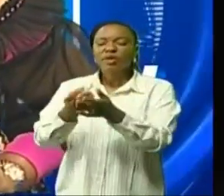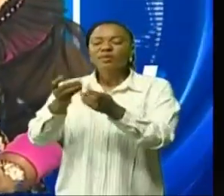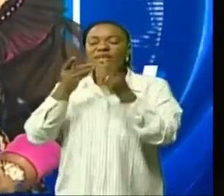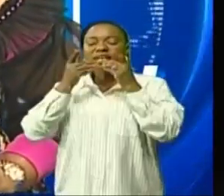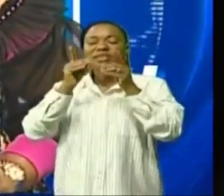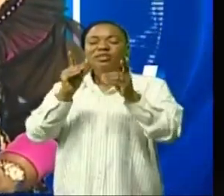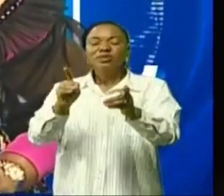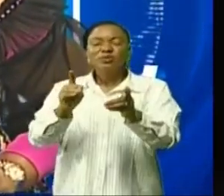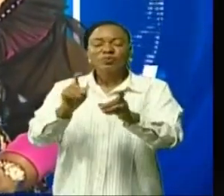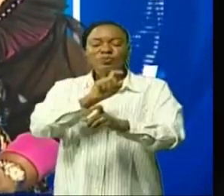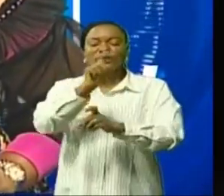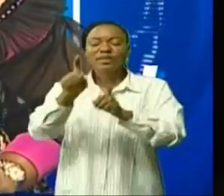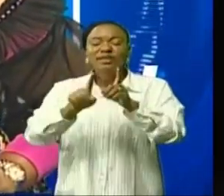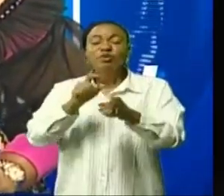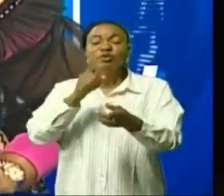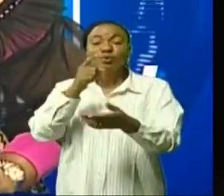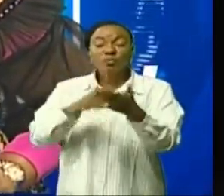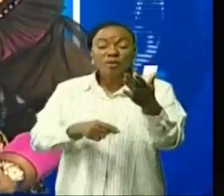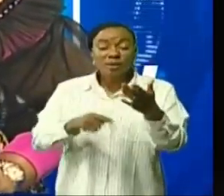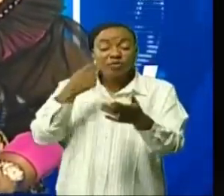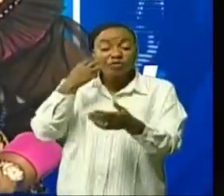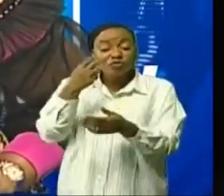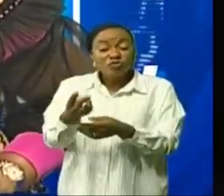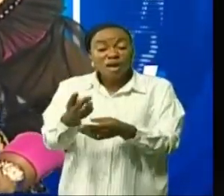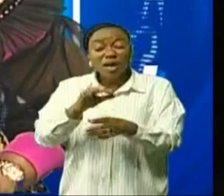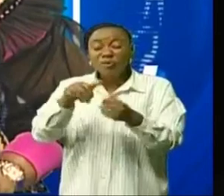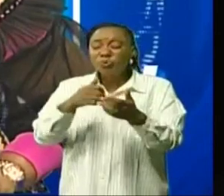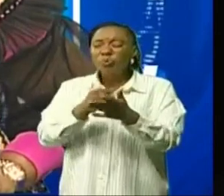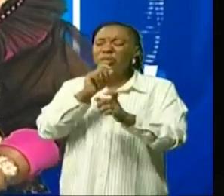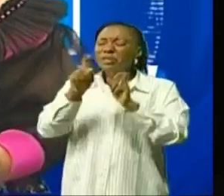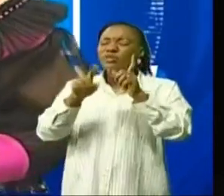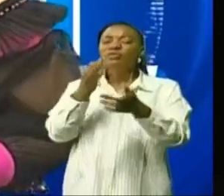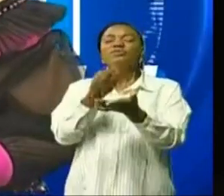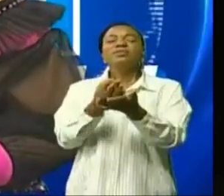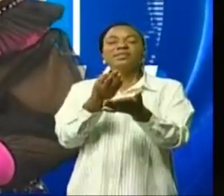presse, question de passion en revue, toutes les questions financières.